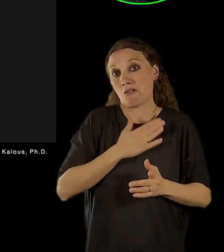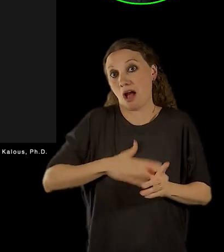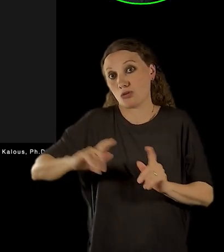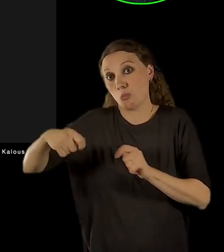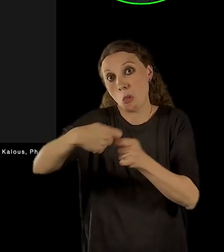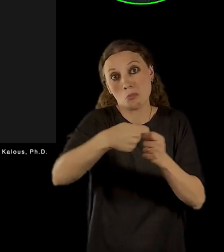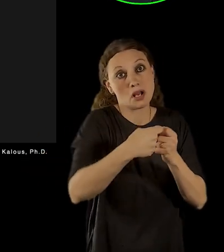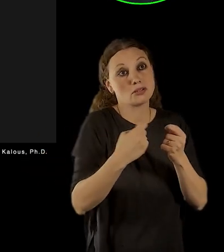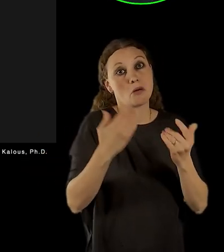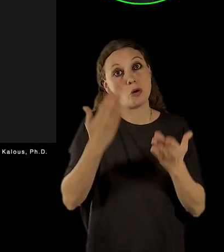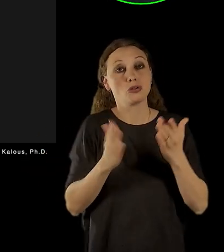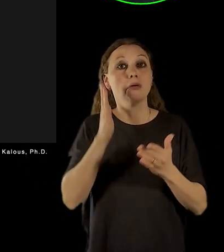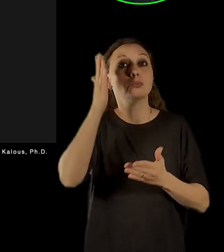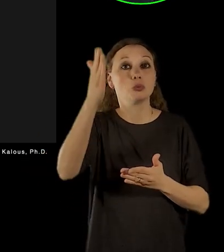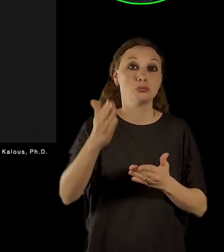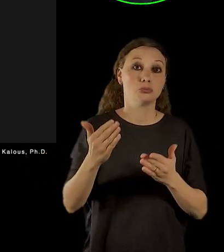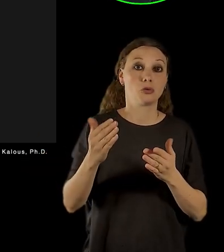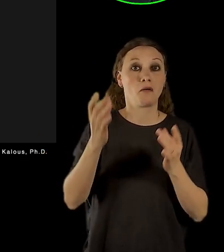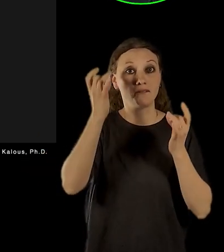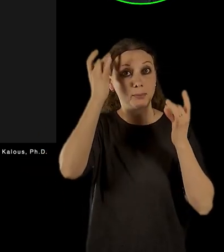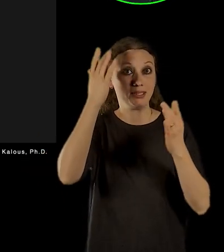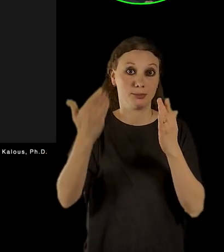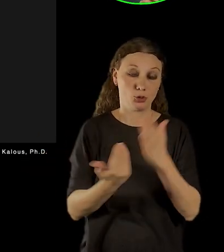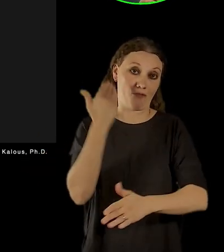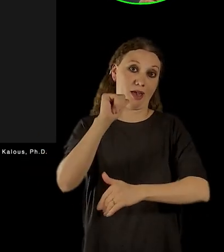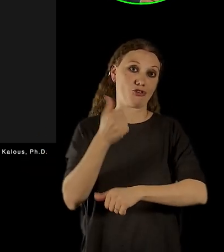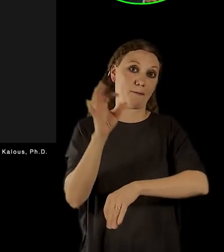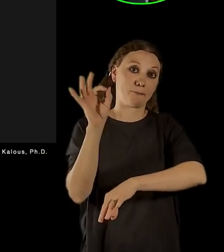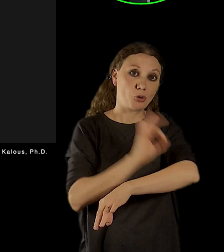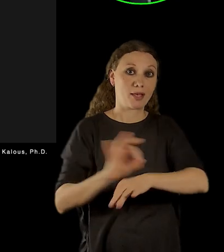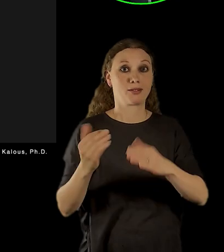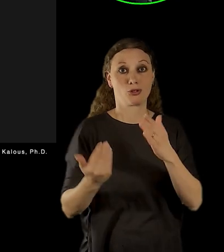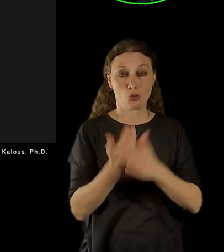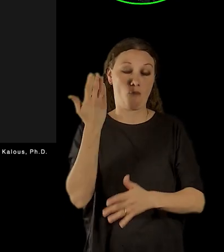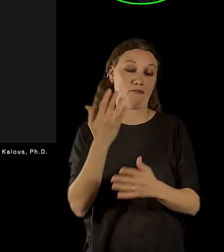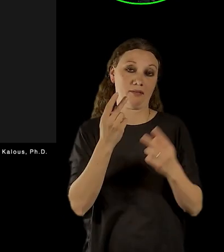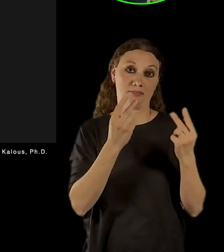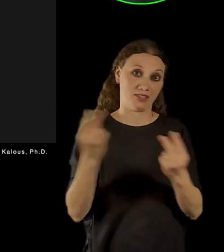rádi dospěli a ke kterému se potom vyjádří i pan architekt Tomáš Radečný.